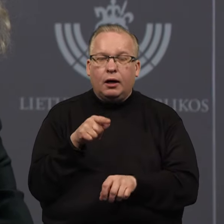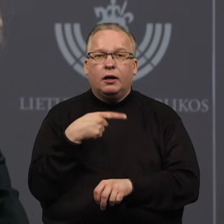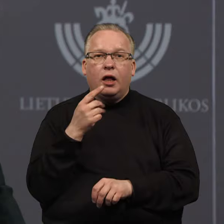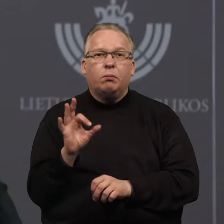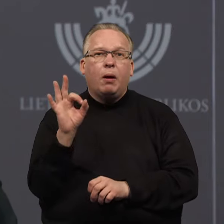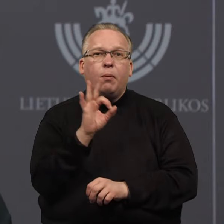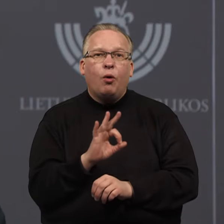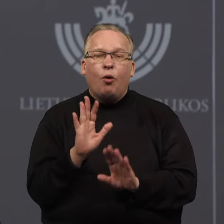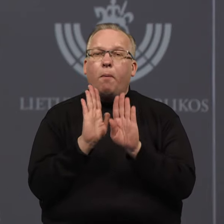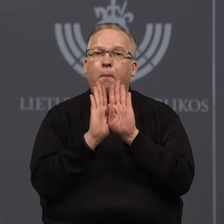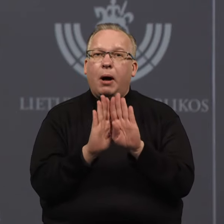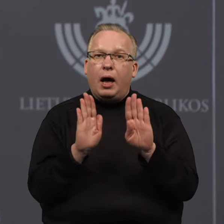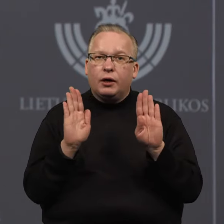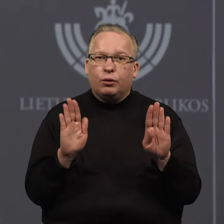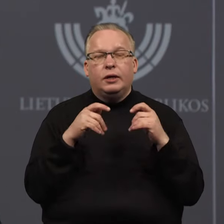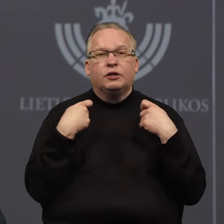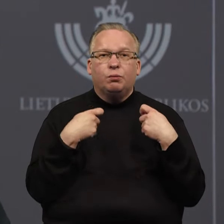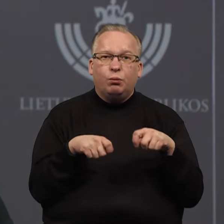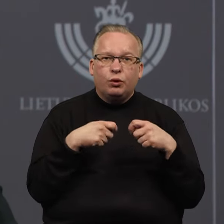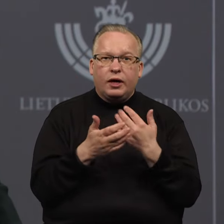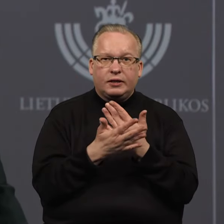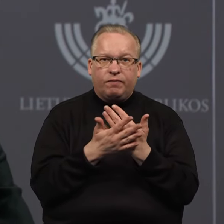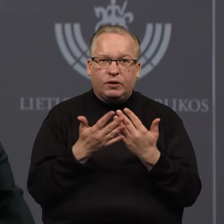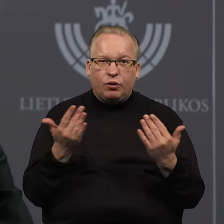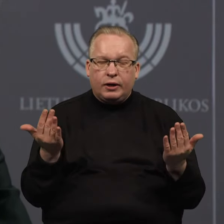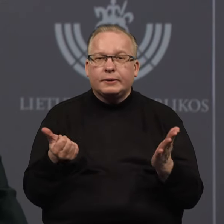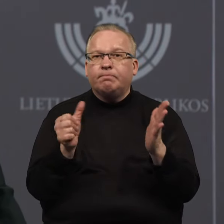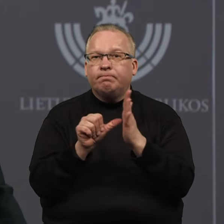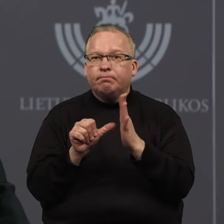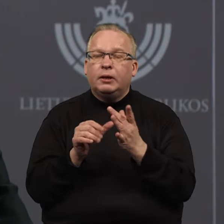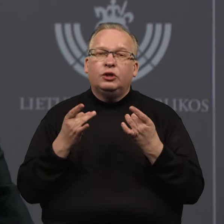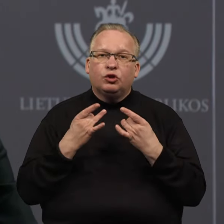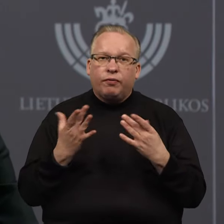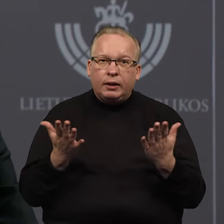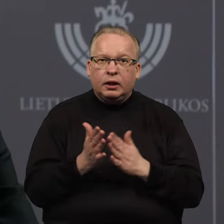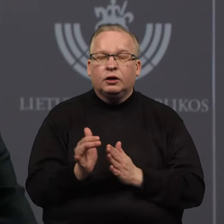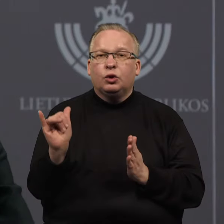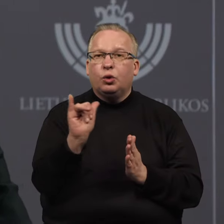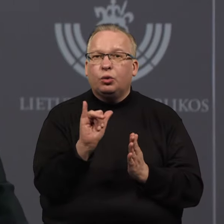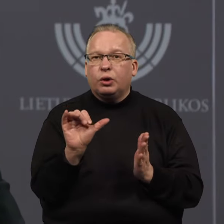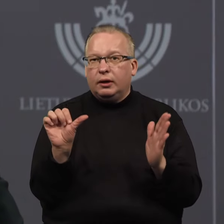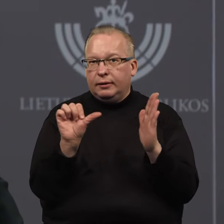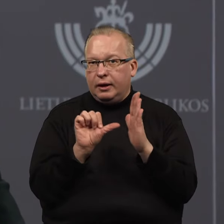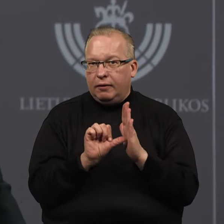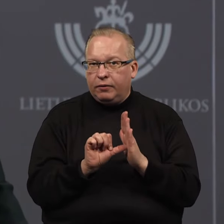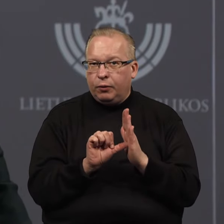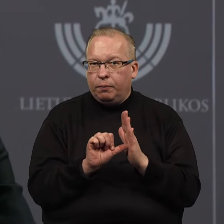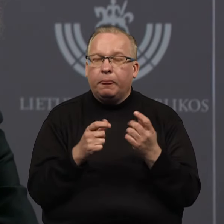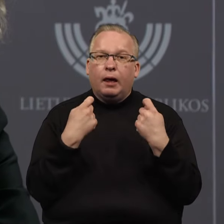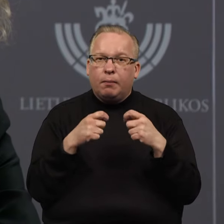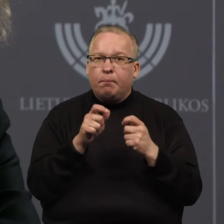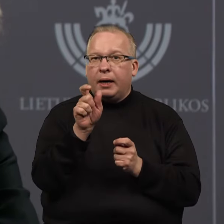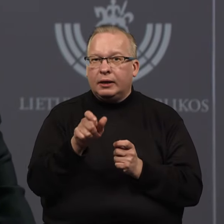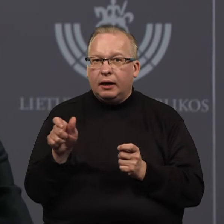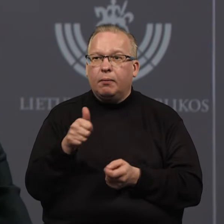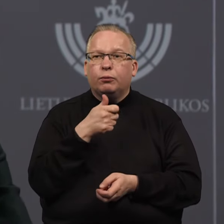apie parodas, mugės įvairias ekspozicijas, kur dalyvauja pardavėjai, ten